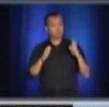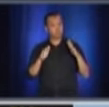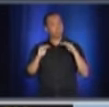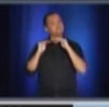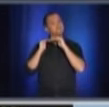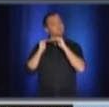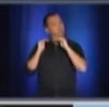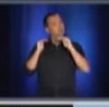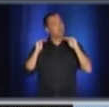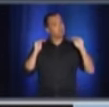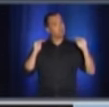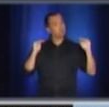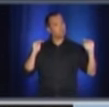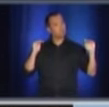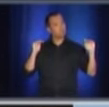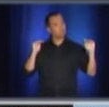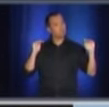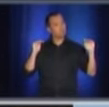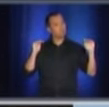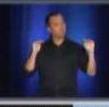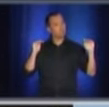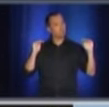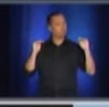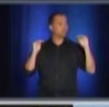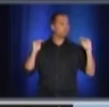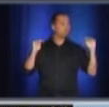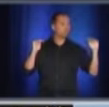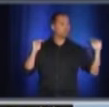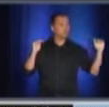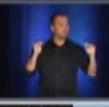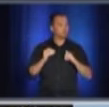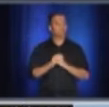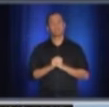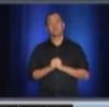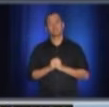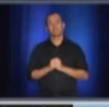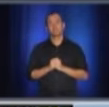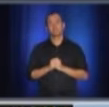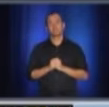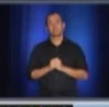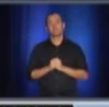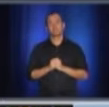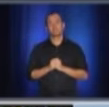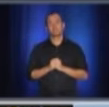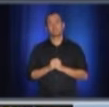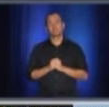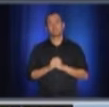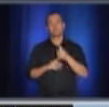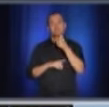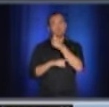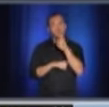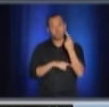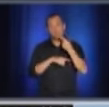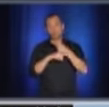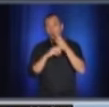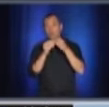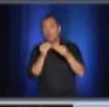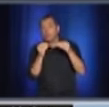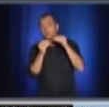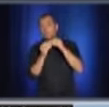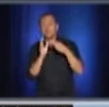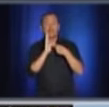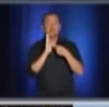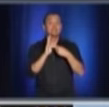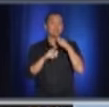stabilité. Par contre, à chaque fois qu'on additionne, même une bonne journée comme hier, où on a eu 120 quelques